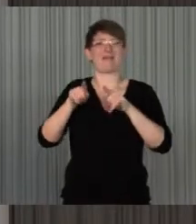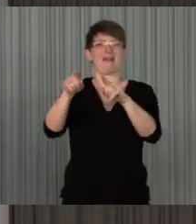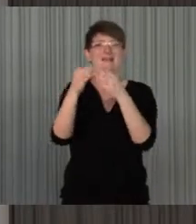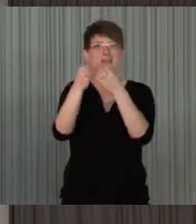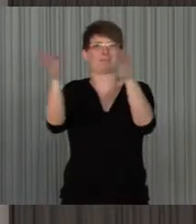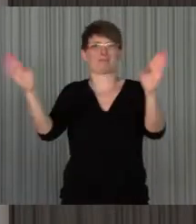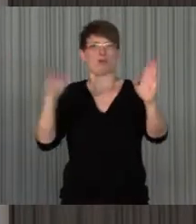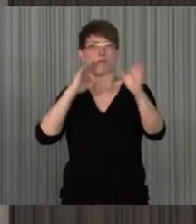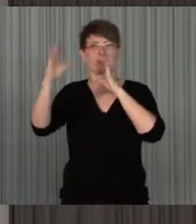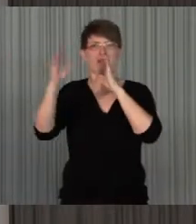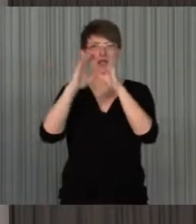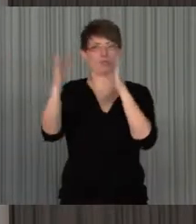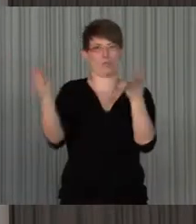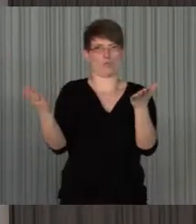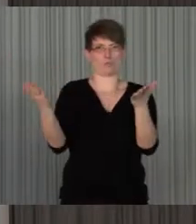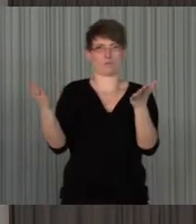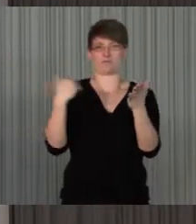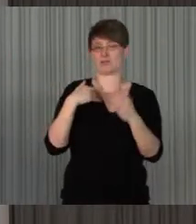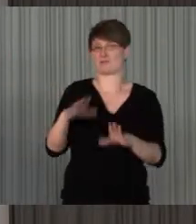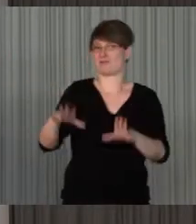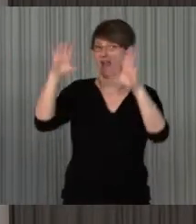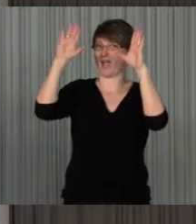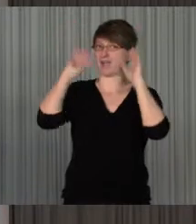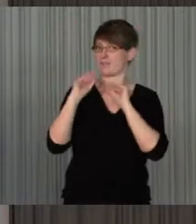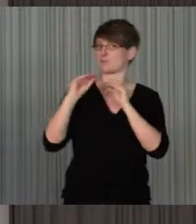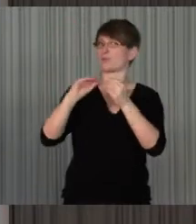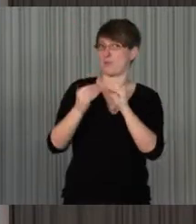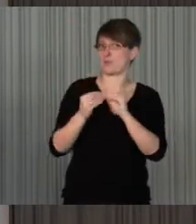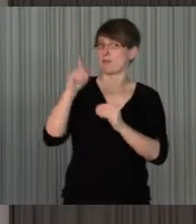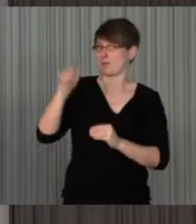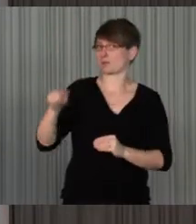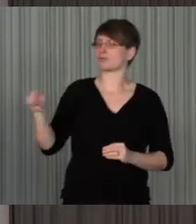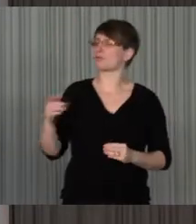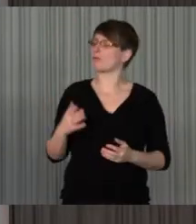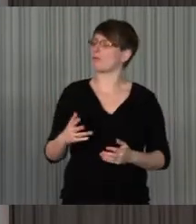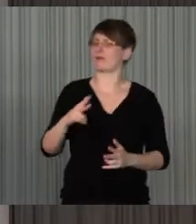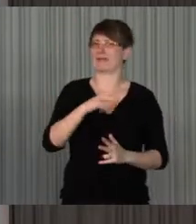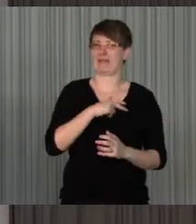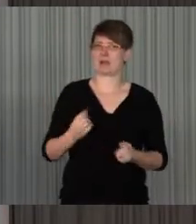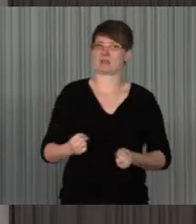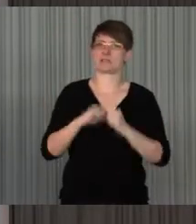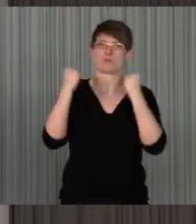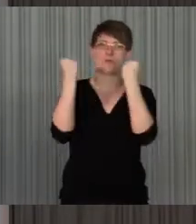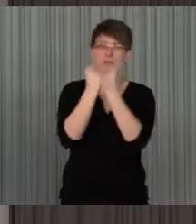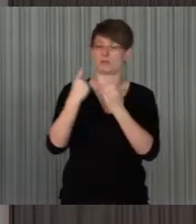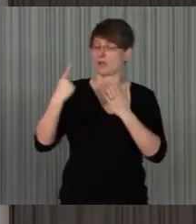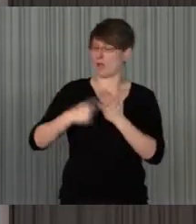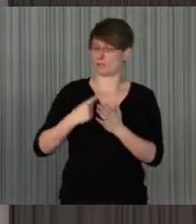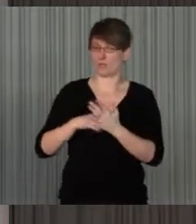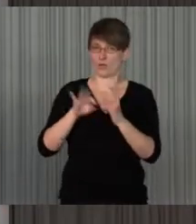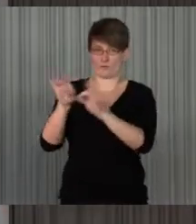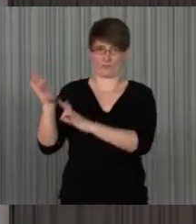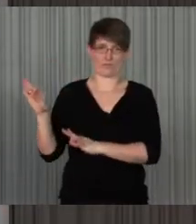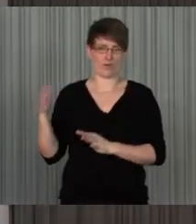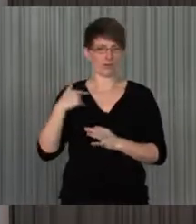kommunizieren, das ist für Menschen mit Warnungsproblemen, die ausdrücken man ja in der realen Situation eine Herausforderung und Erfahrung.